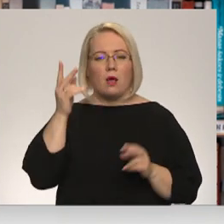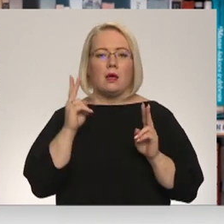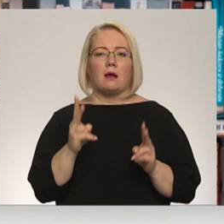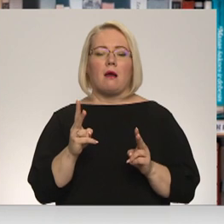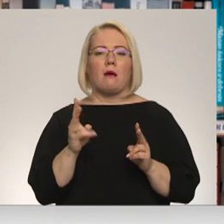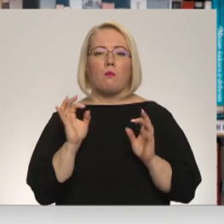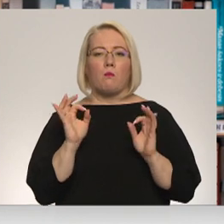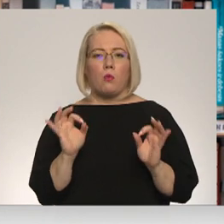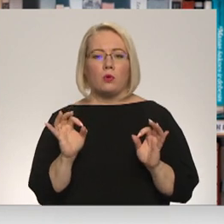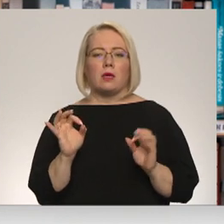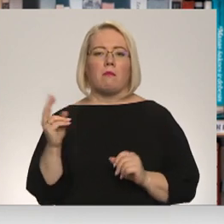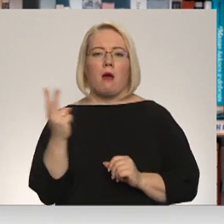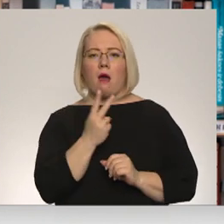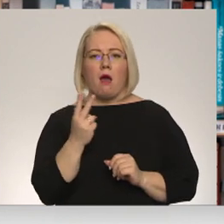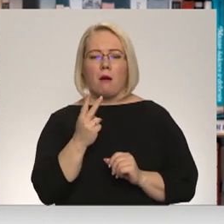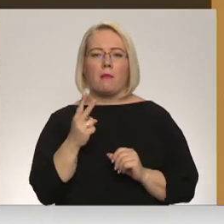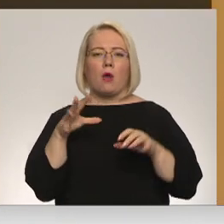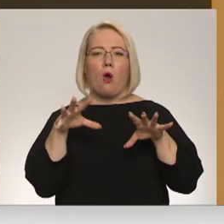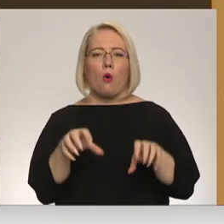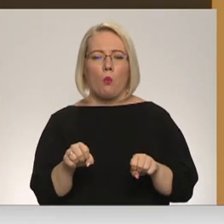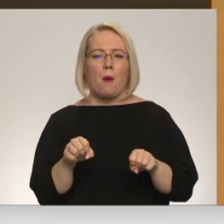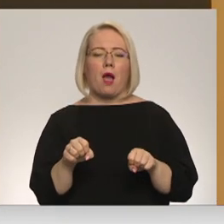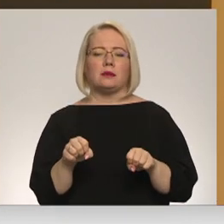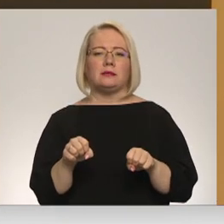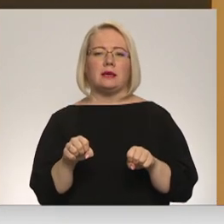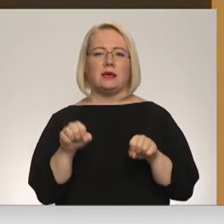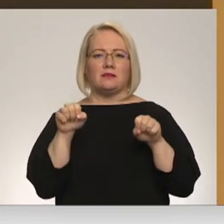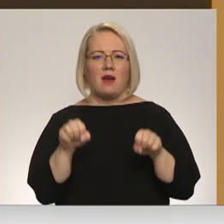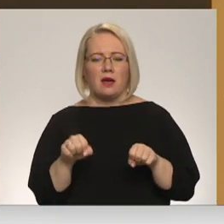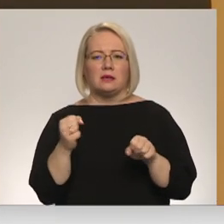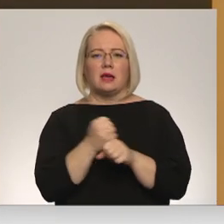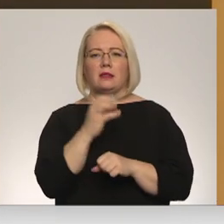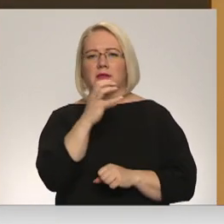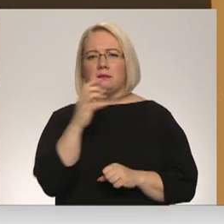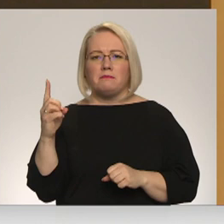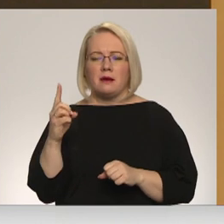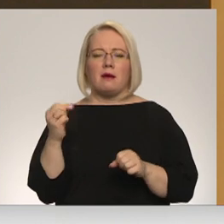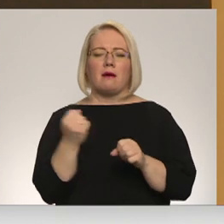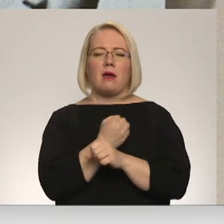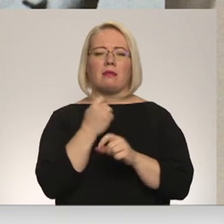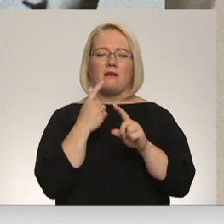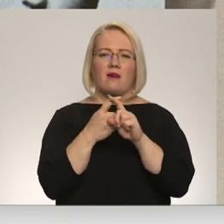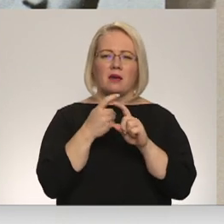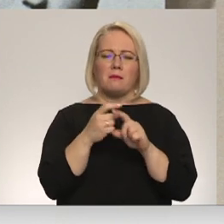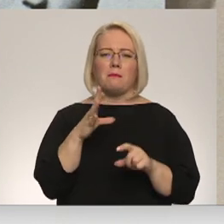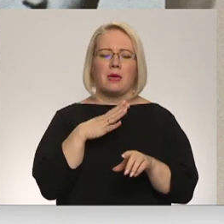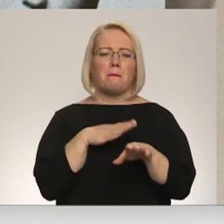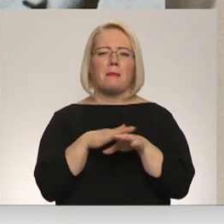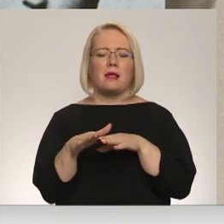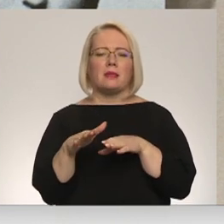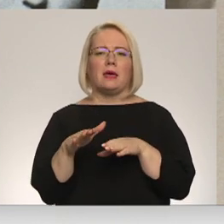kūtībā abi okupācijas režīmi, gan padomi, gan nacisti, bija vienlīdz